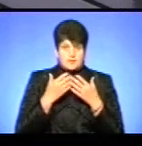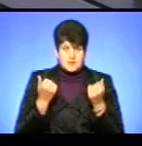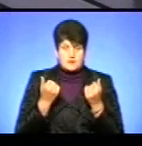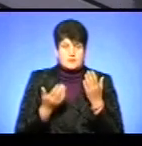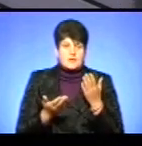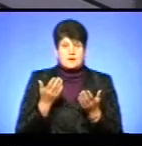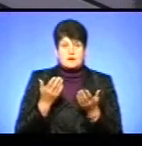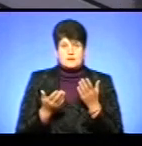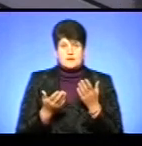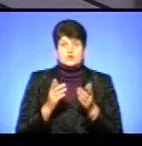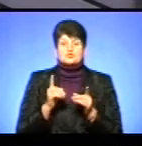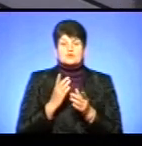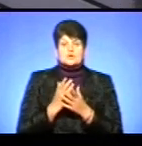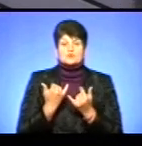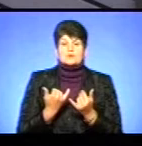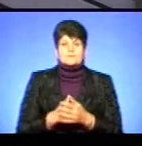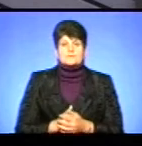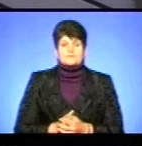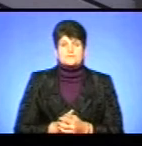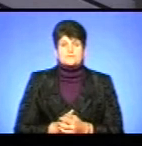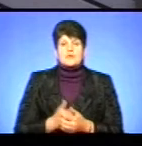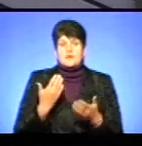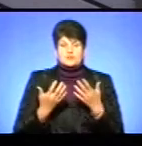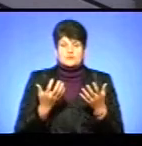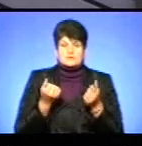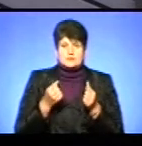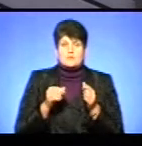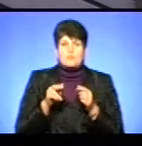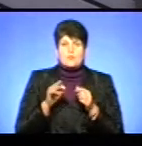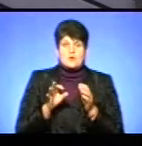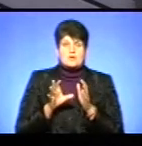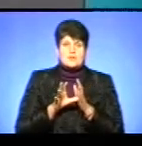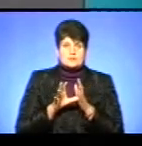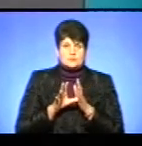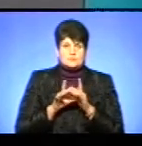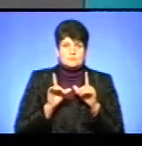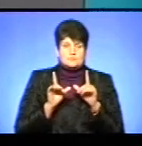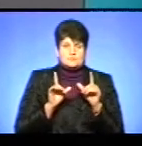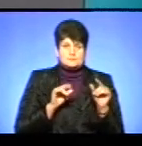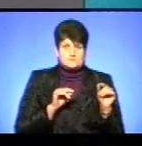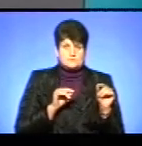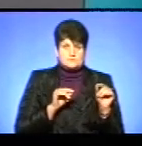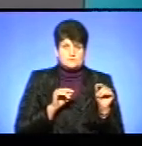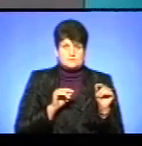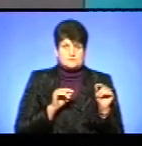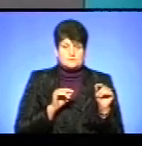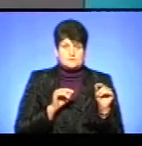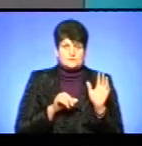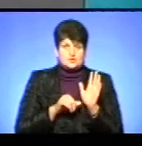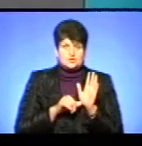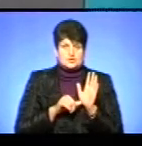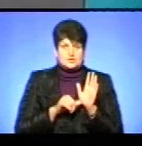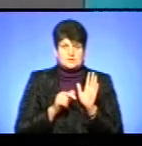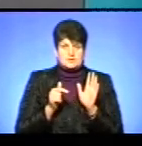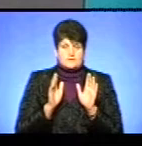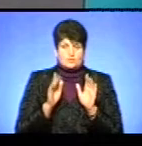що маємо на сьогодні? Якщо взяти по електроперевезеннях, то 6 гривень